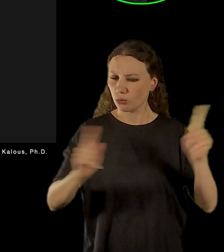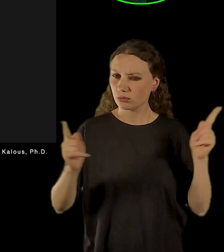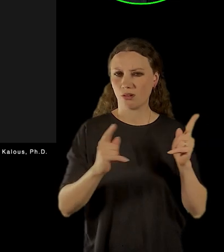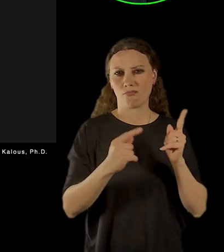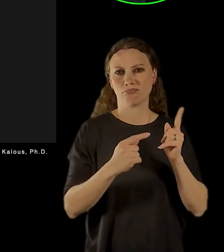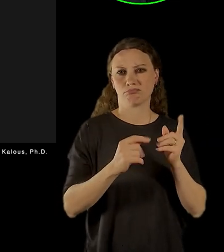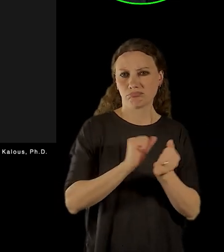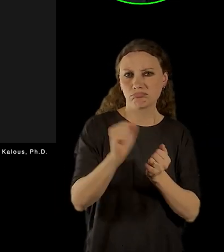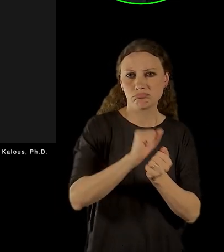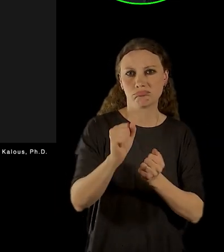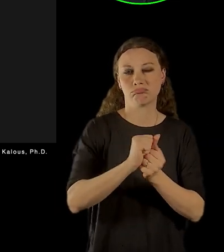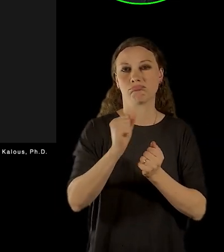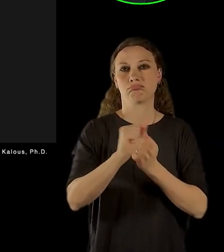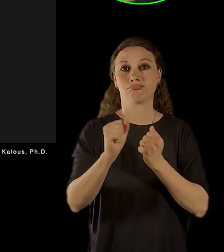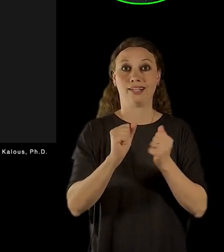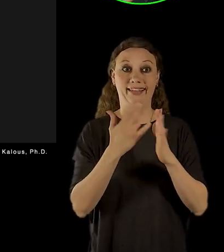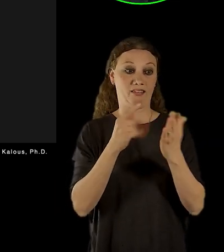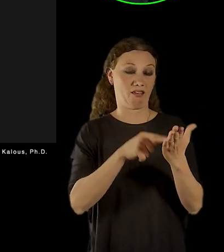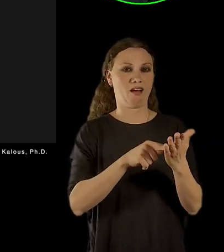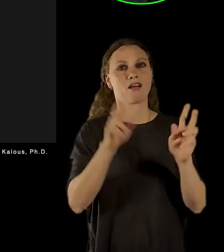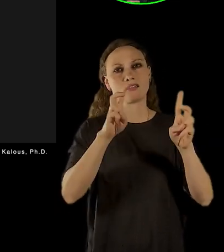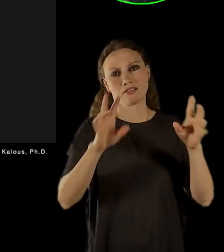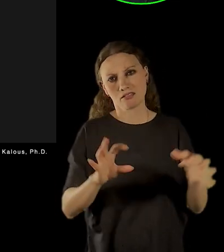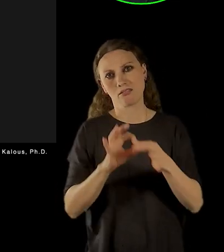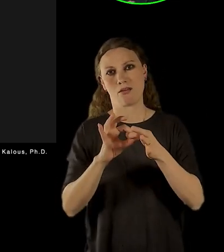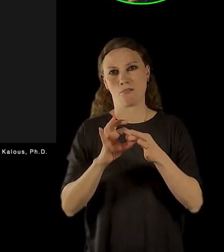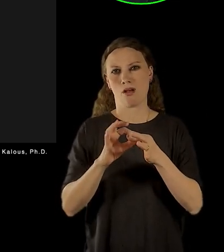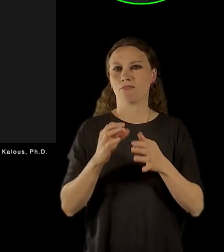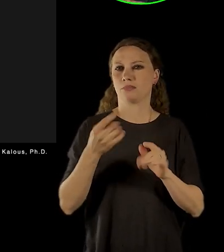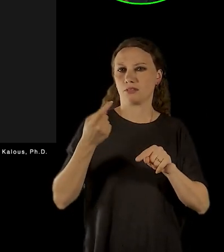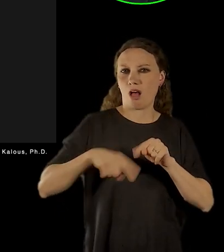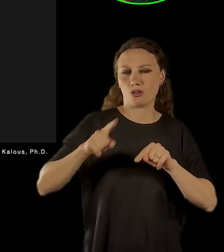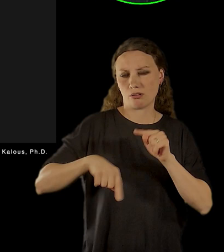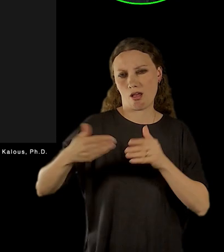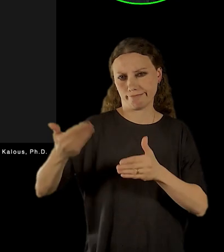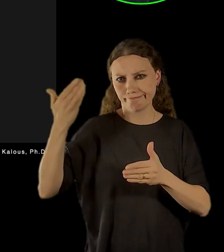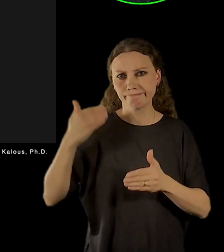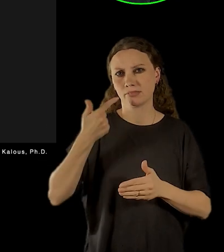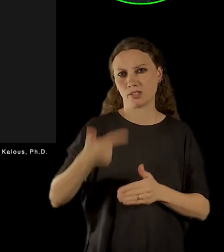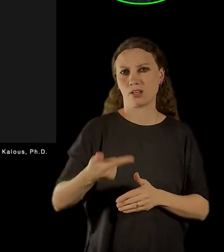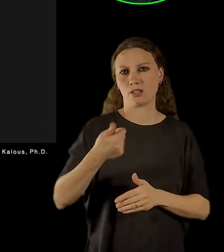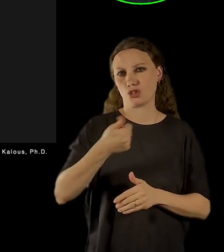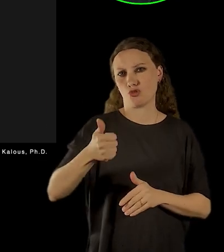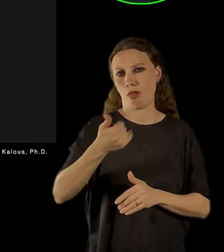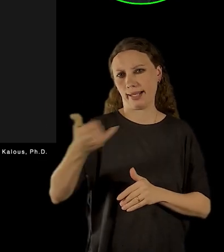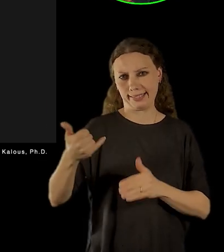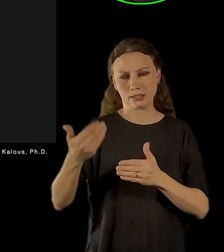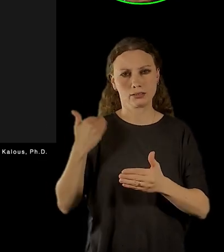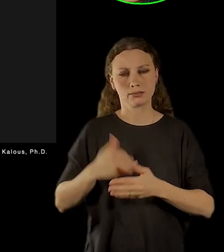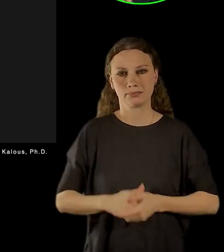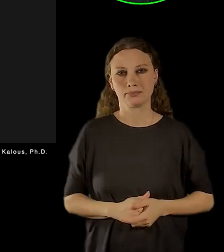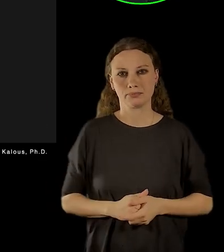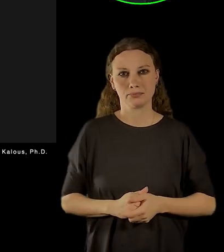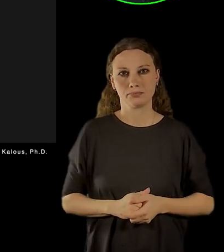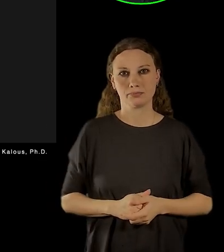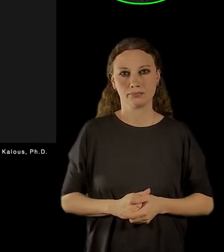reflektují výstavy a jednotlivé věci, na které se muzeum soustředí, například i to, co